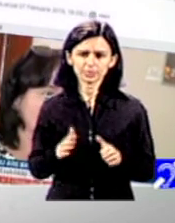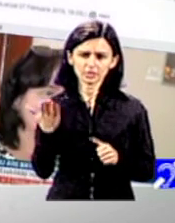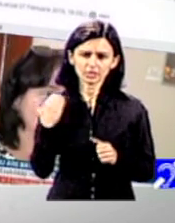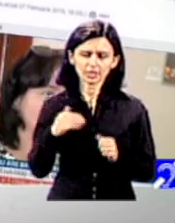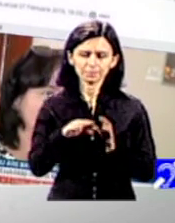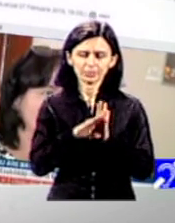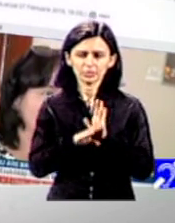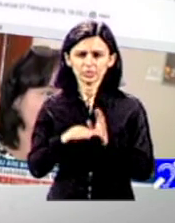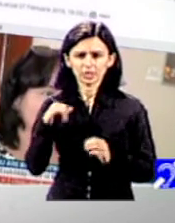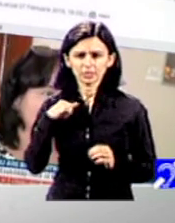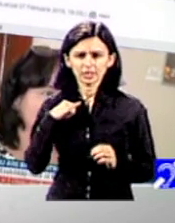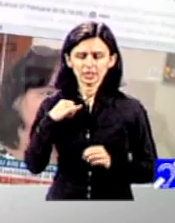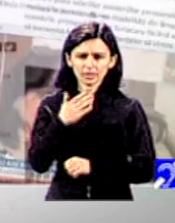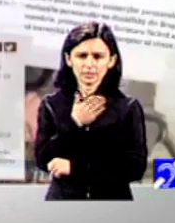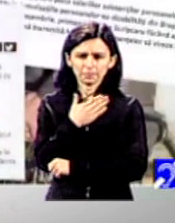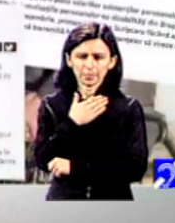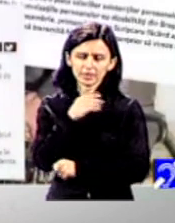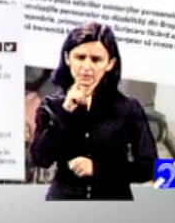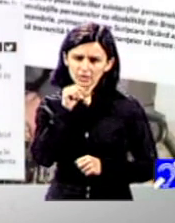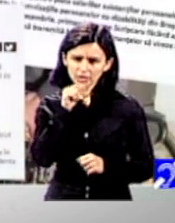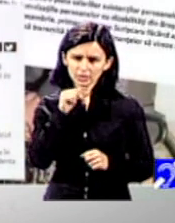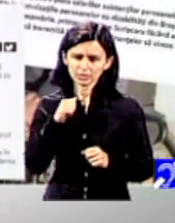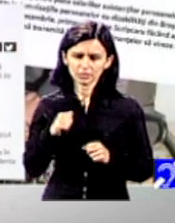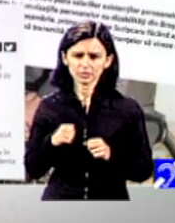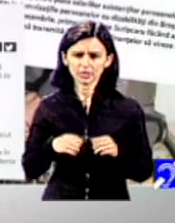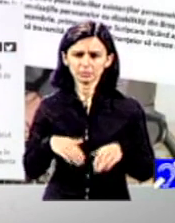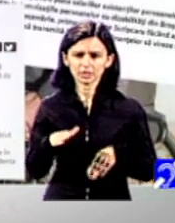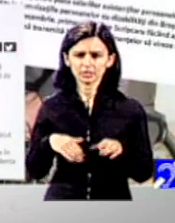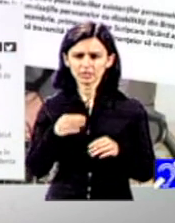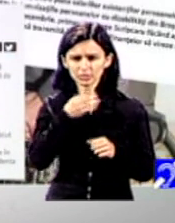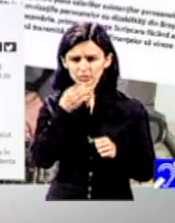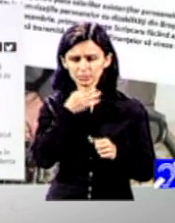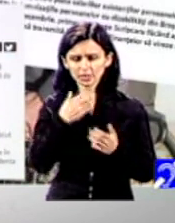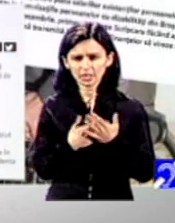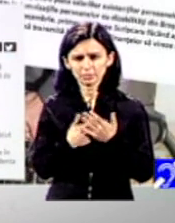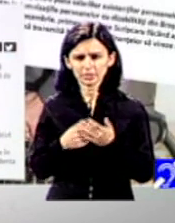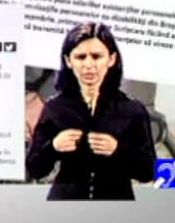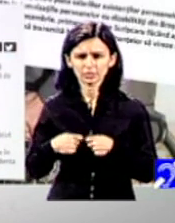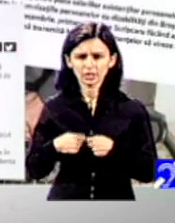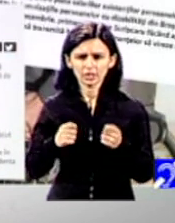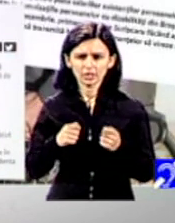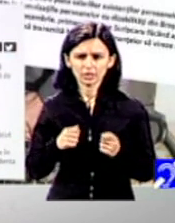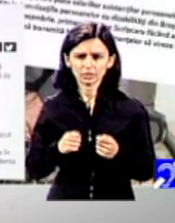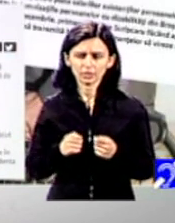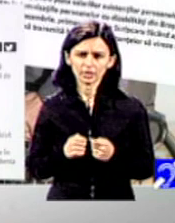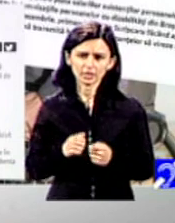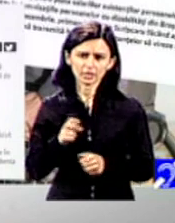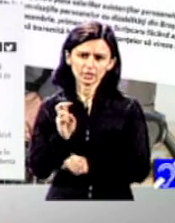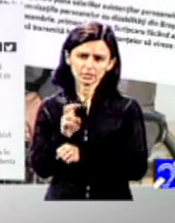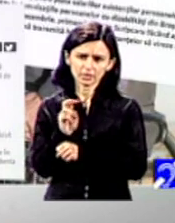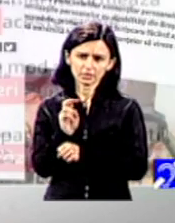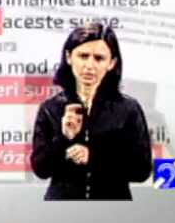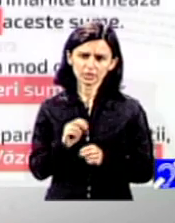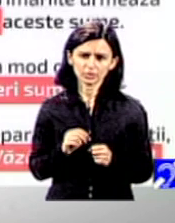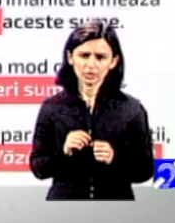național, unde ministerul, practic, spunea că pentru toate entitățile care vor să se înscrie și să producă niște reforme